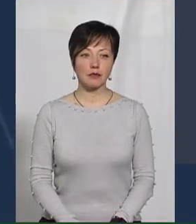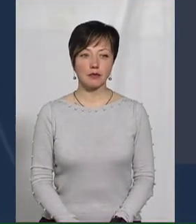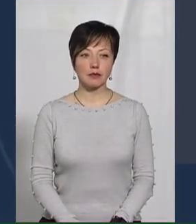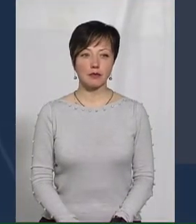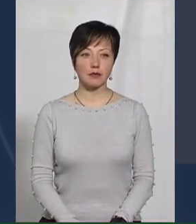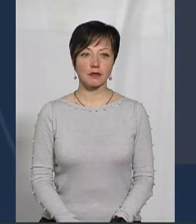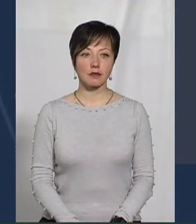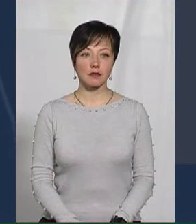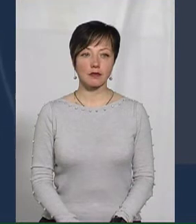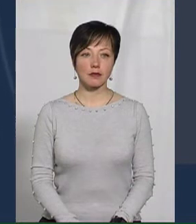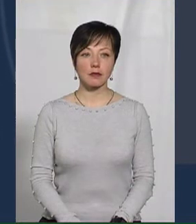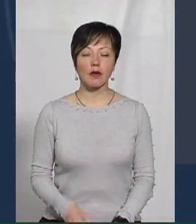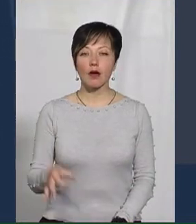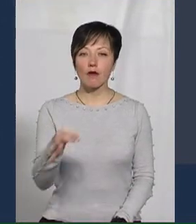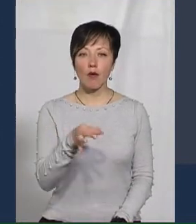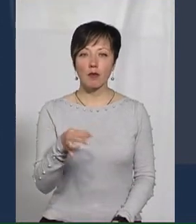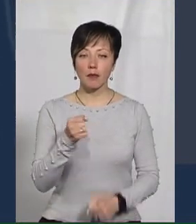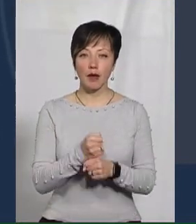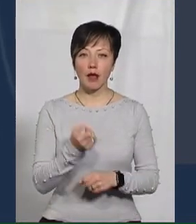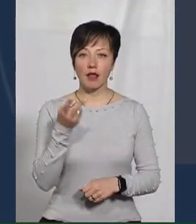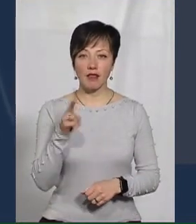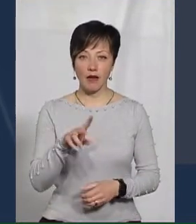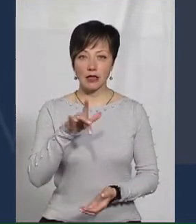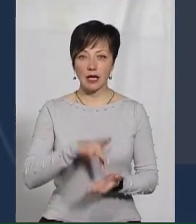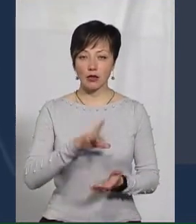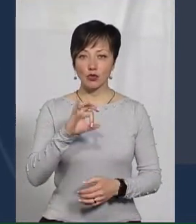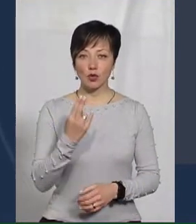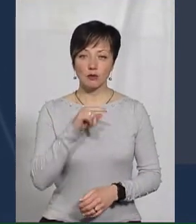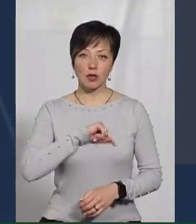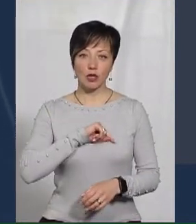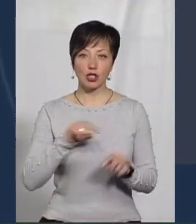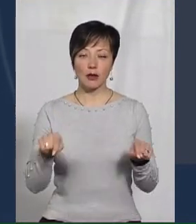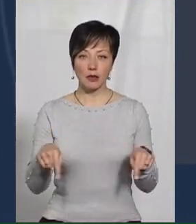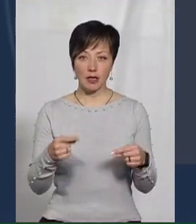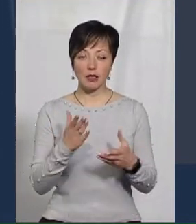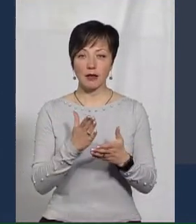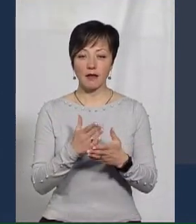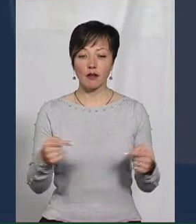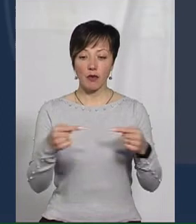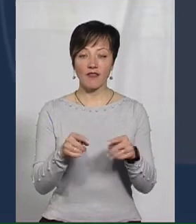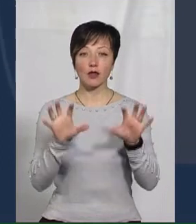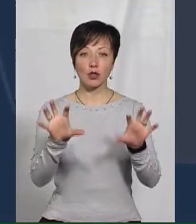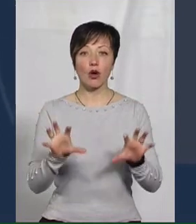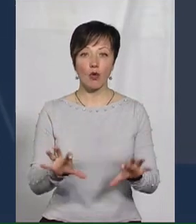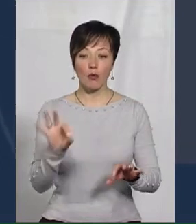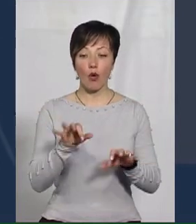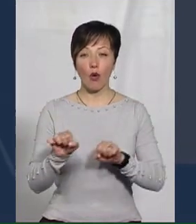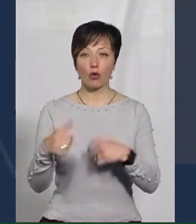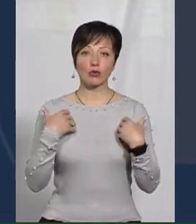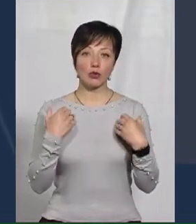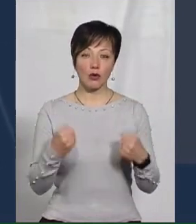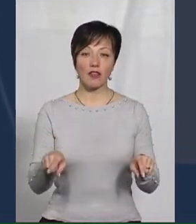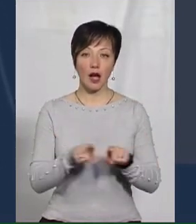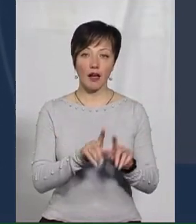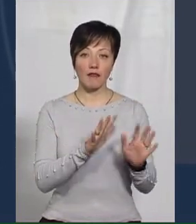В області функціонує два центри соціально-психовичної реабілітації і відповідно до законодавства про охорону здоров'я в таких